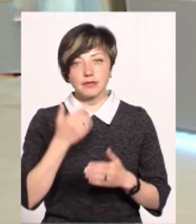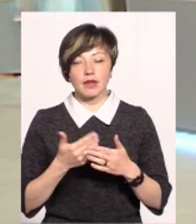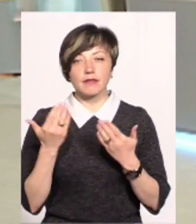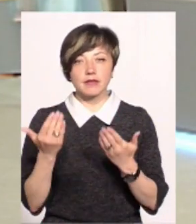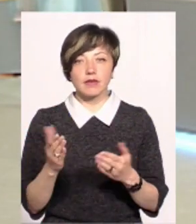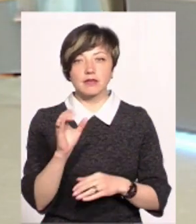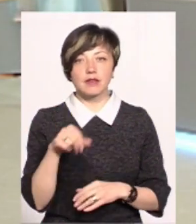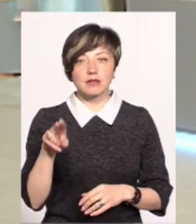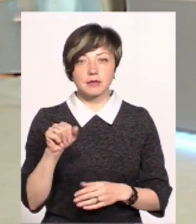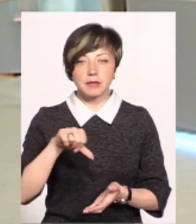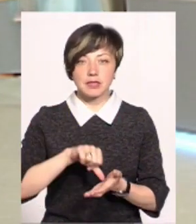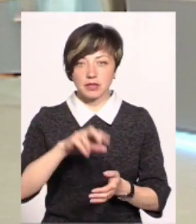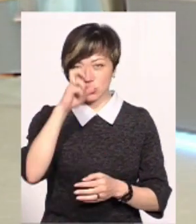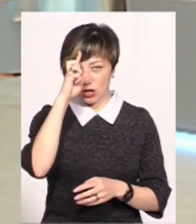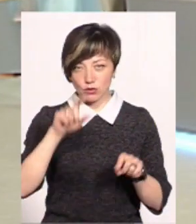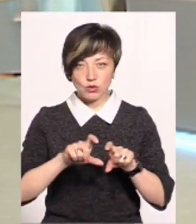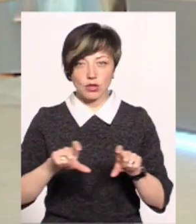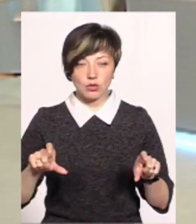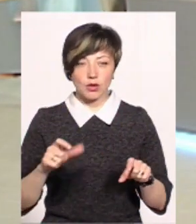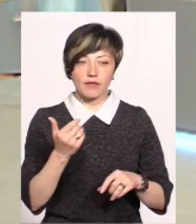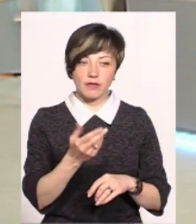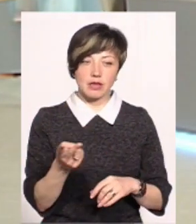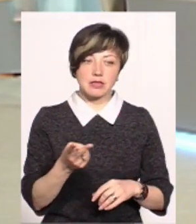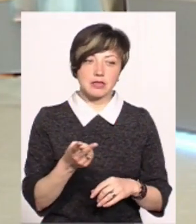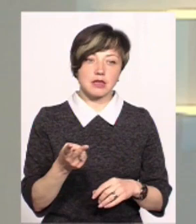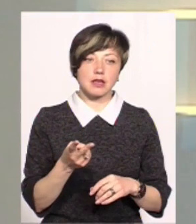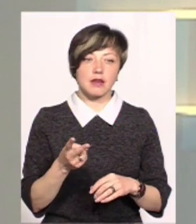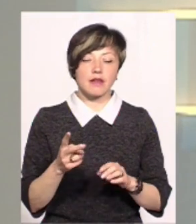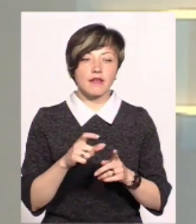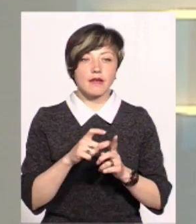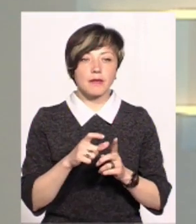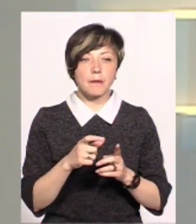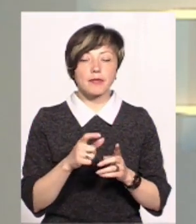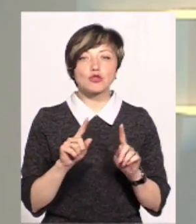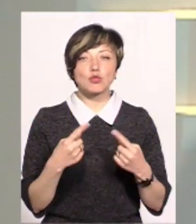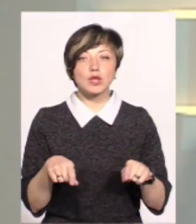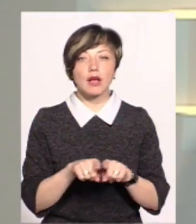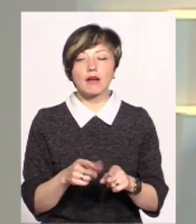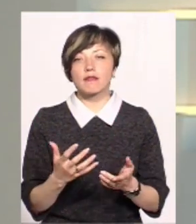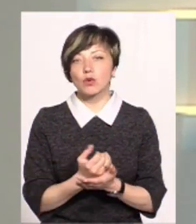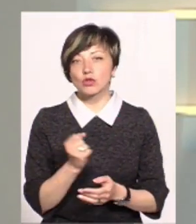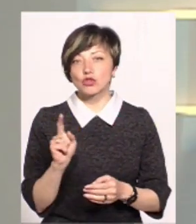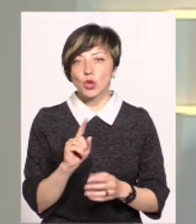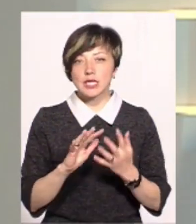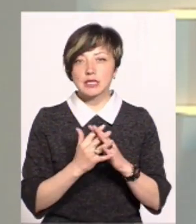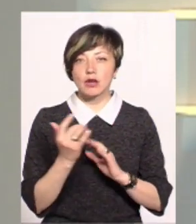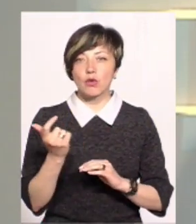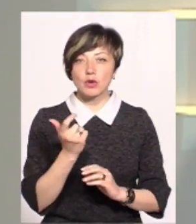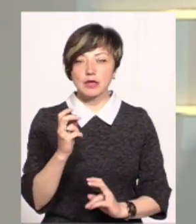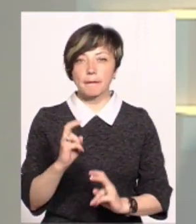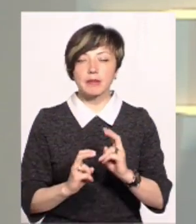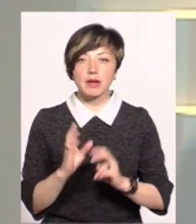від вас, пані Ванде, як від представника державної установи, і від вас, пане Василе, від підприємця. Чому так виходить, що сільгосп